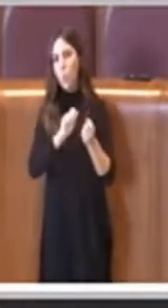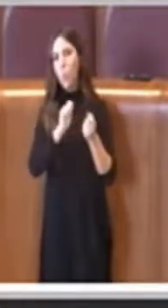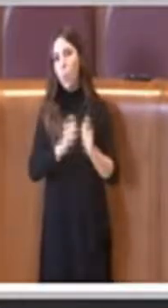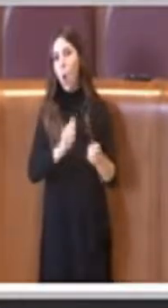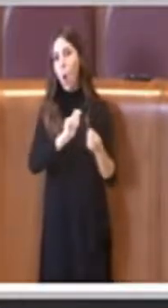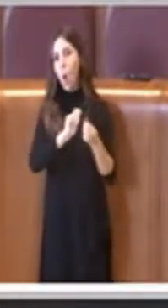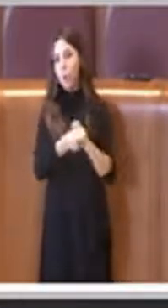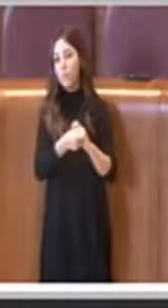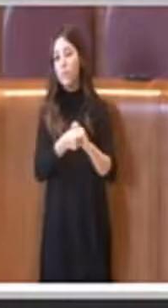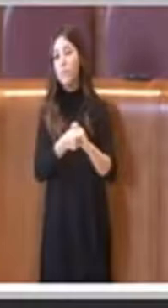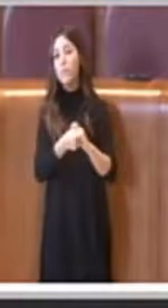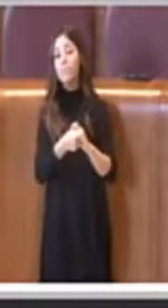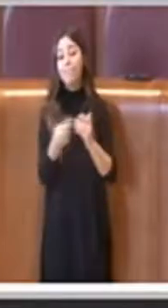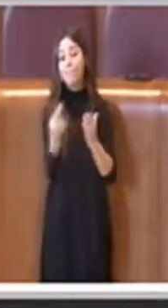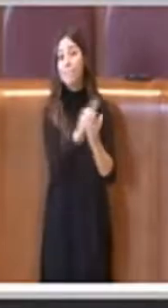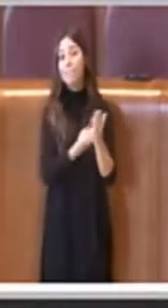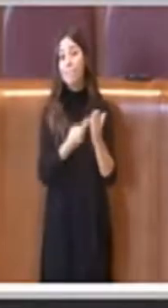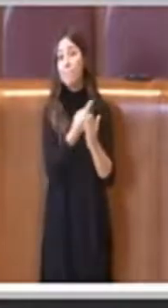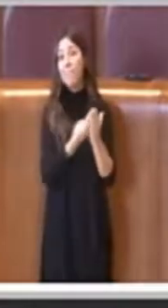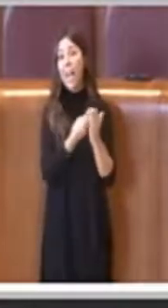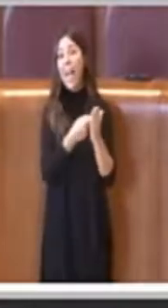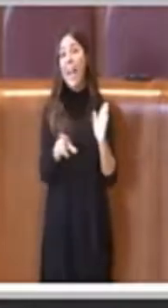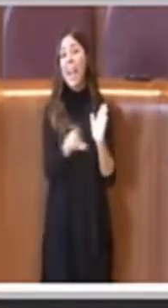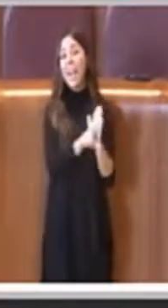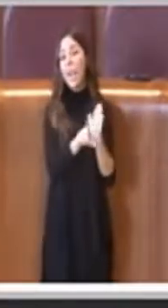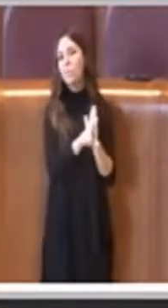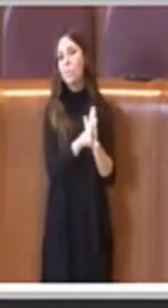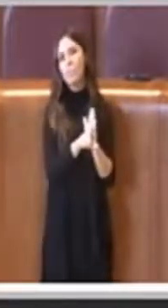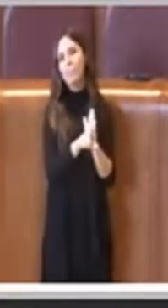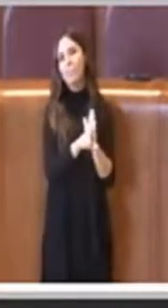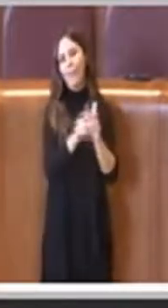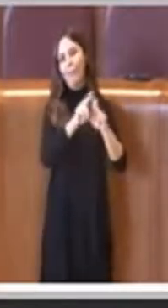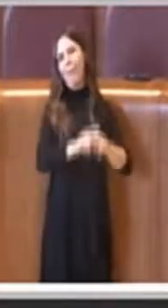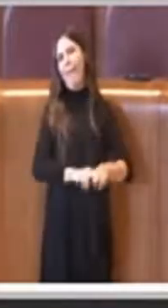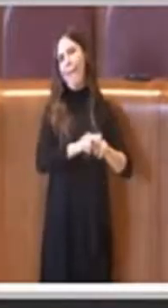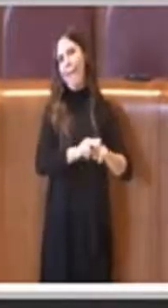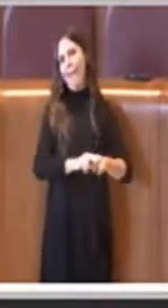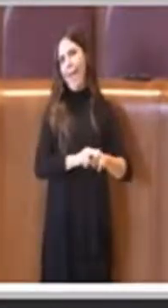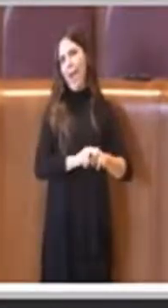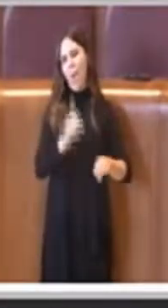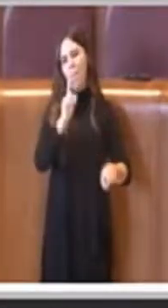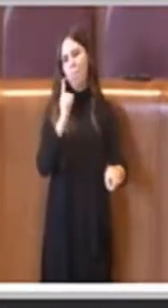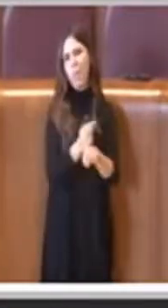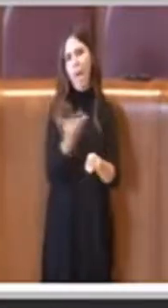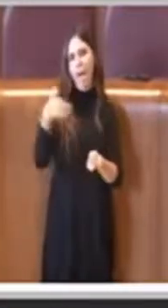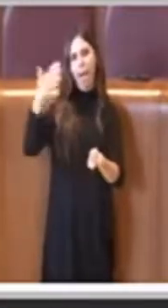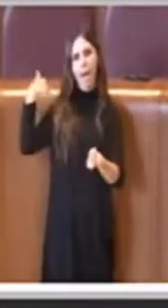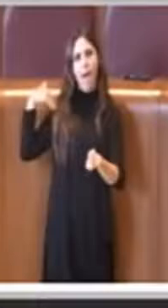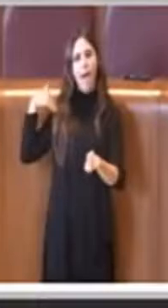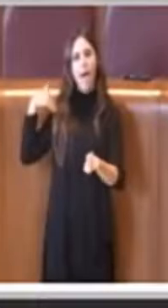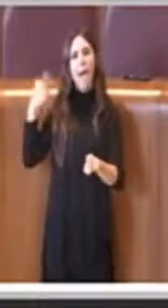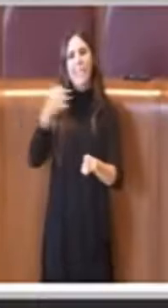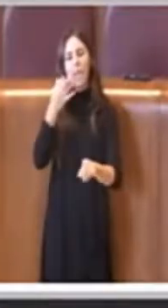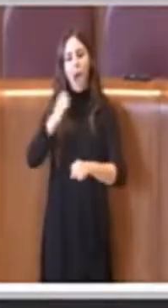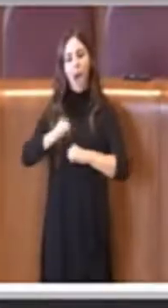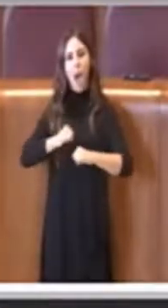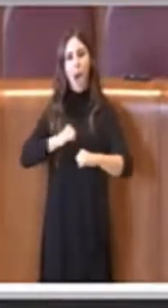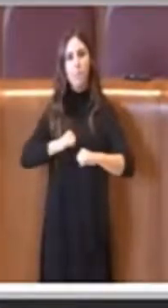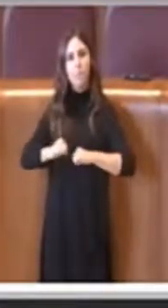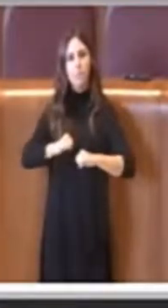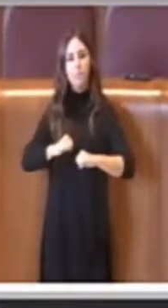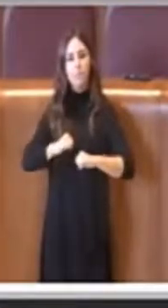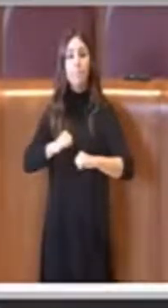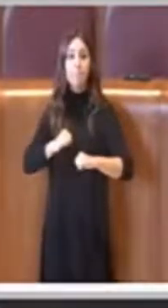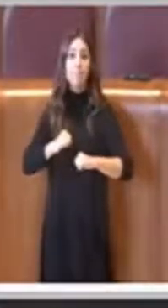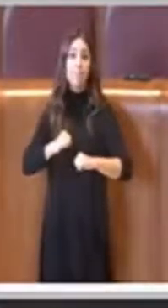è rimasto ancora come era prima e perciò questa amministrazione ha